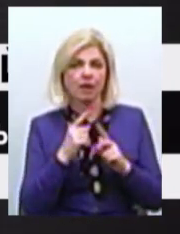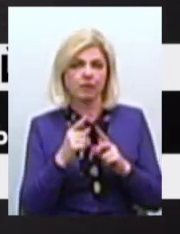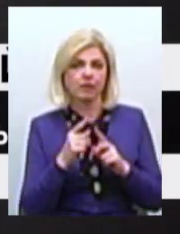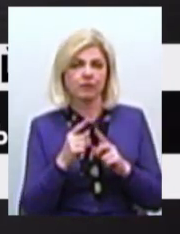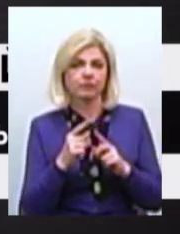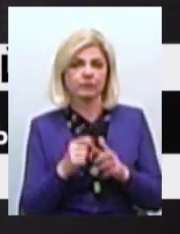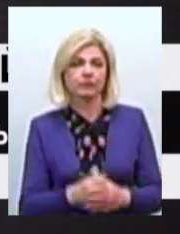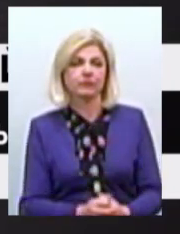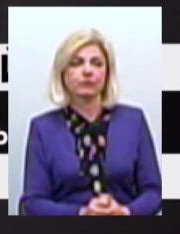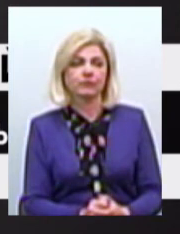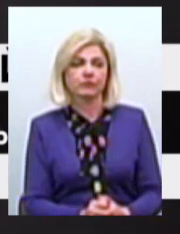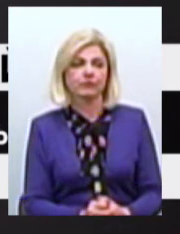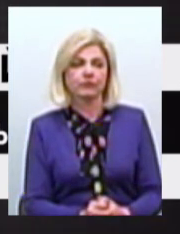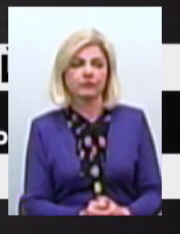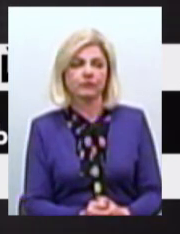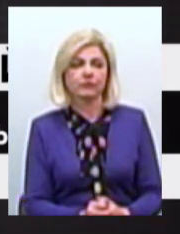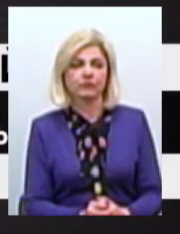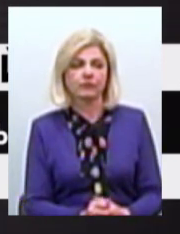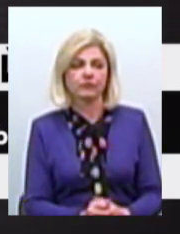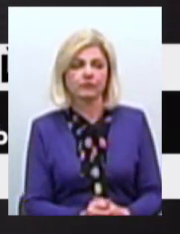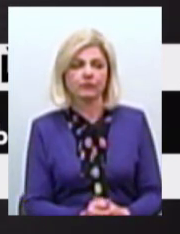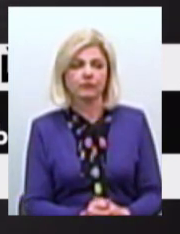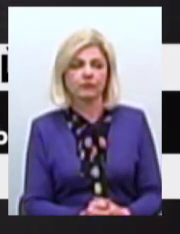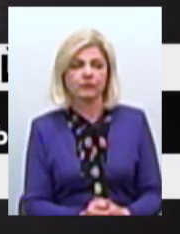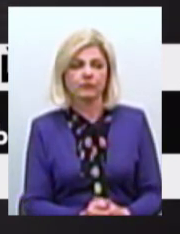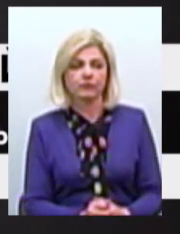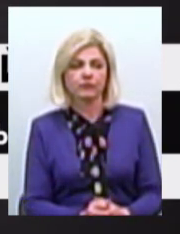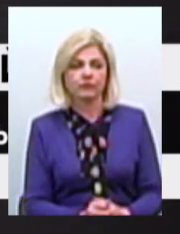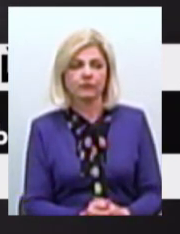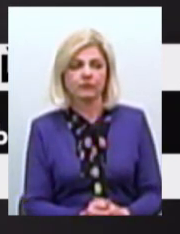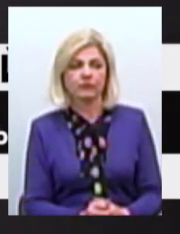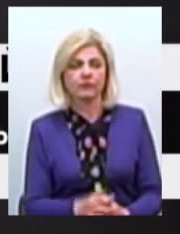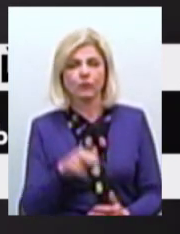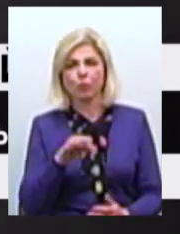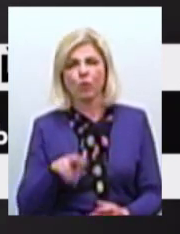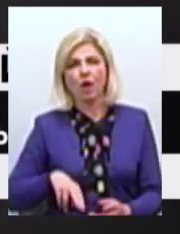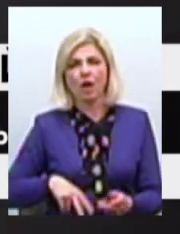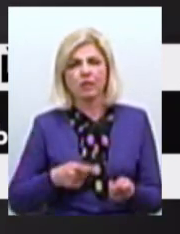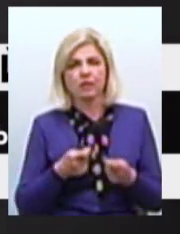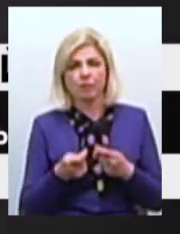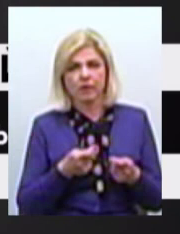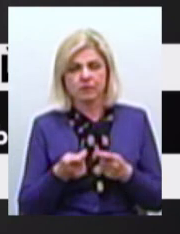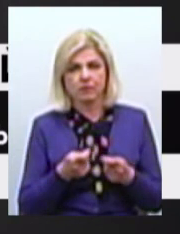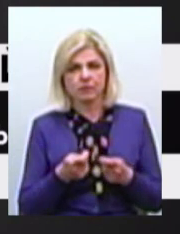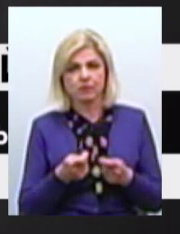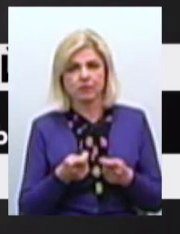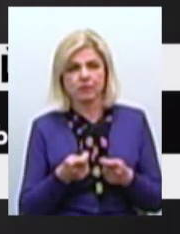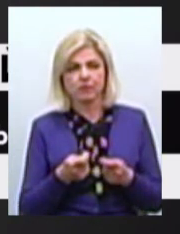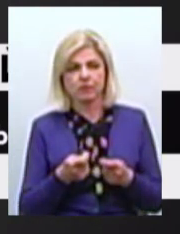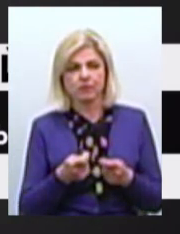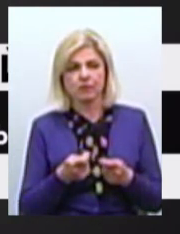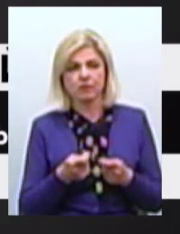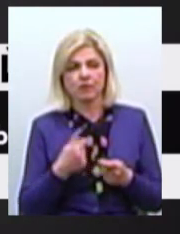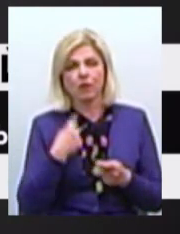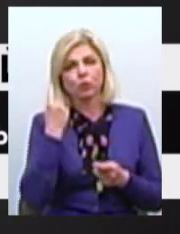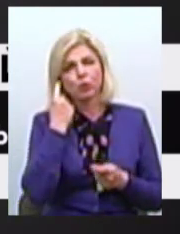себе Тобулиці По Адміністрації Час ми перебували адміністрації Ми їх забираємо Якби назад Я